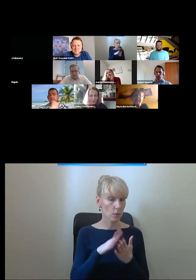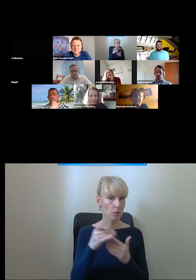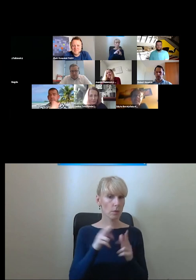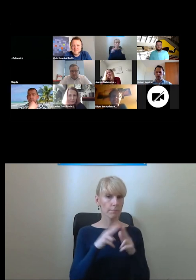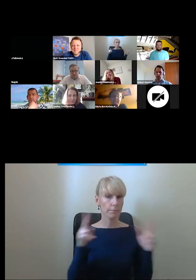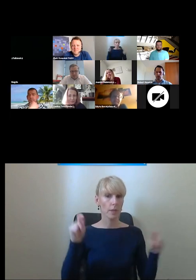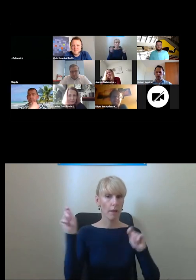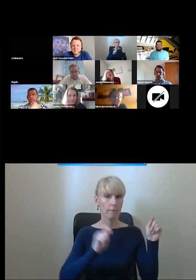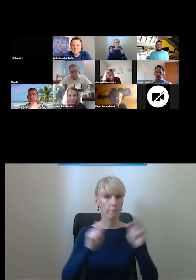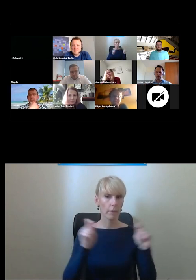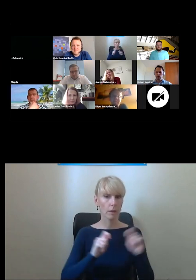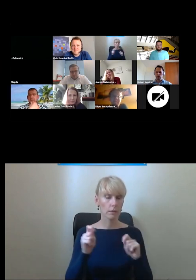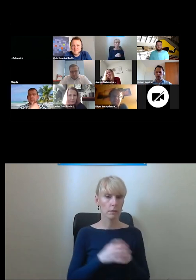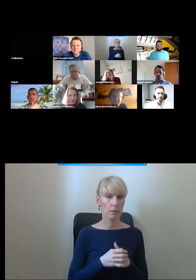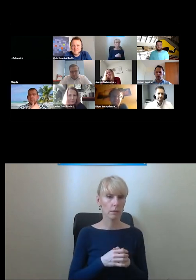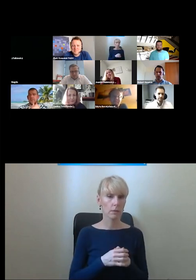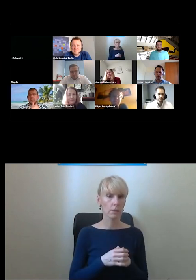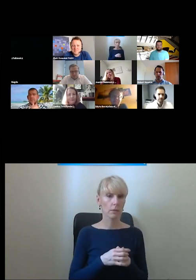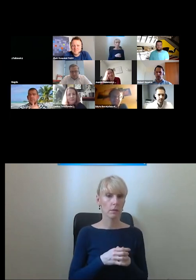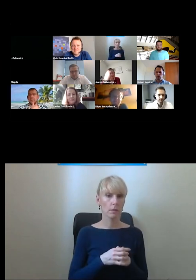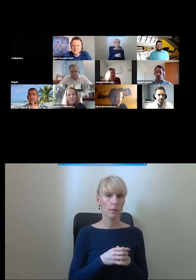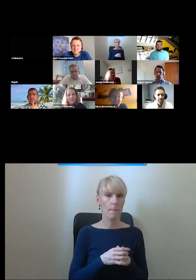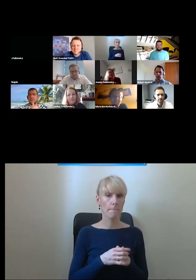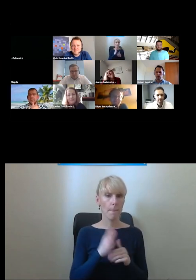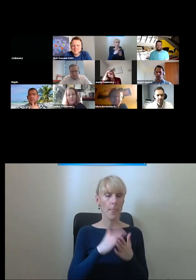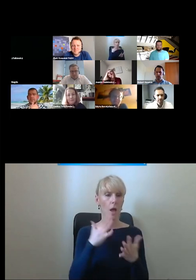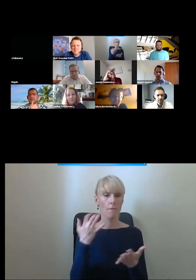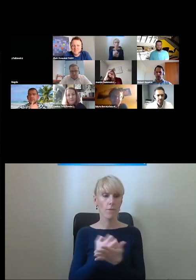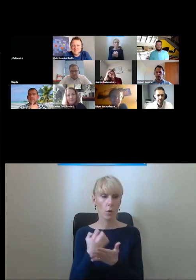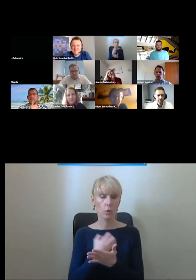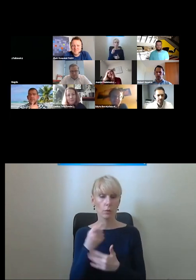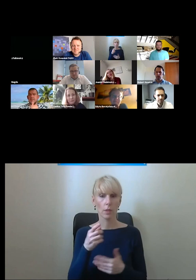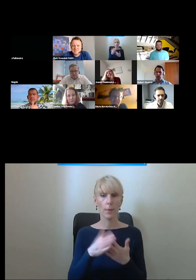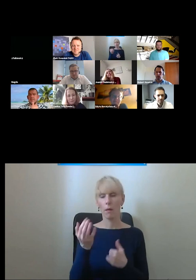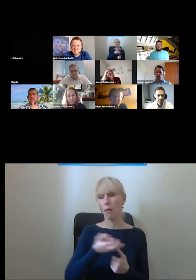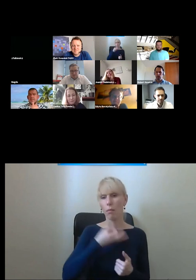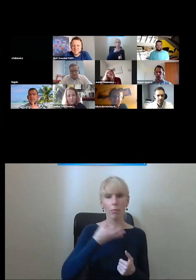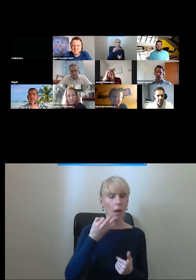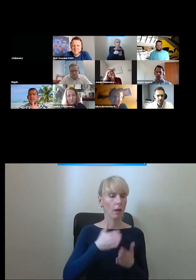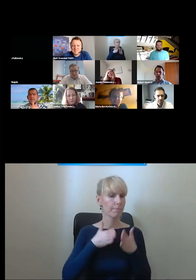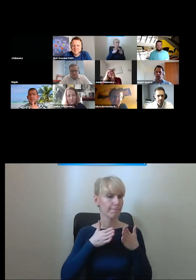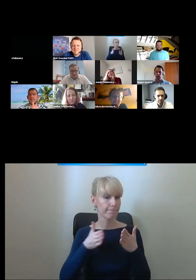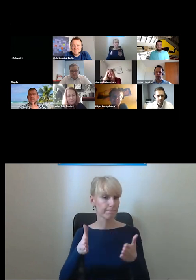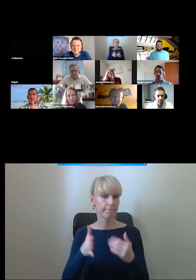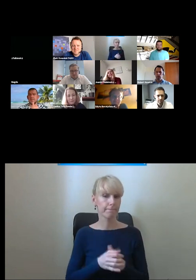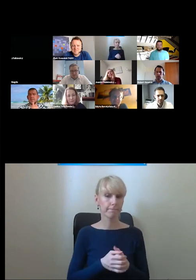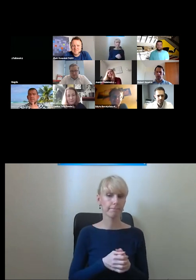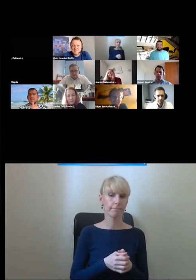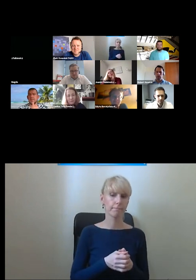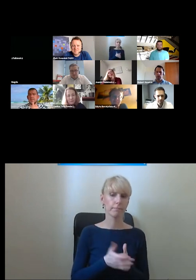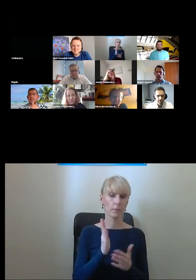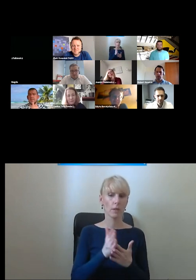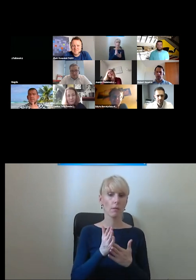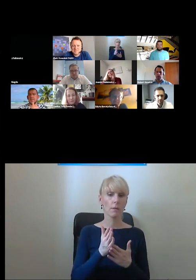czas naszego kolejnego spotkania będzie okresem który wykorzystamy wszyscy jak najlepiej potrafimy do tego żeby ten proces